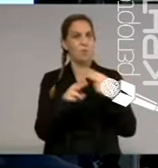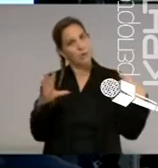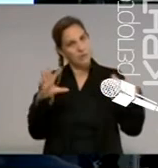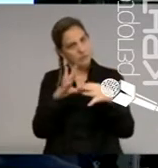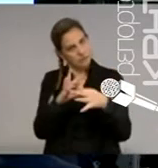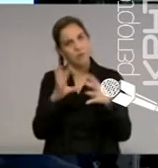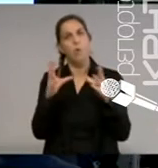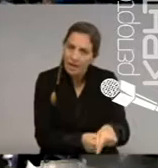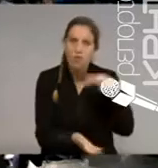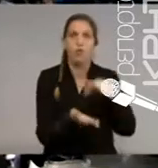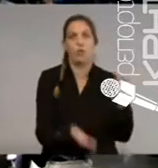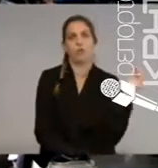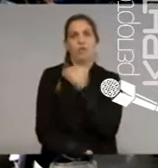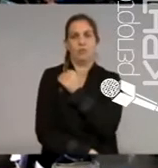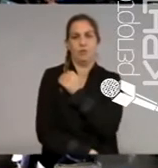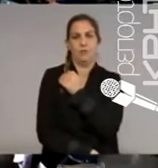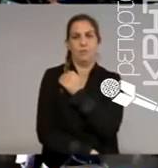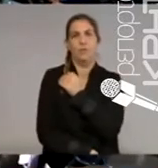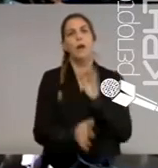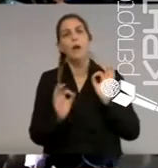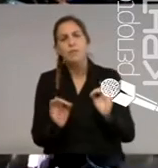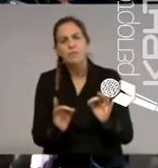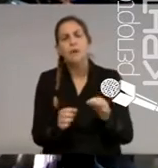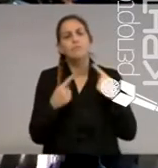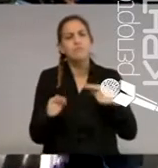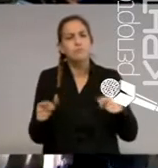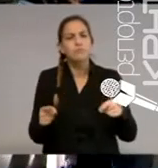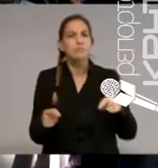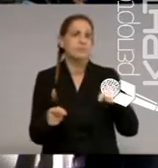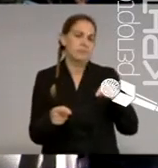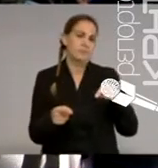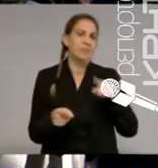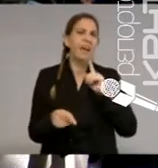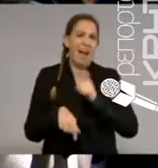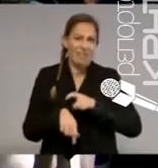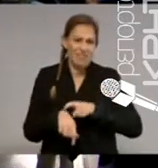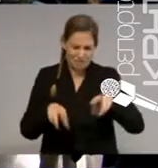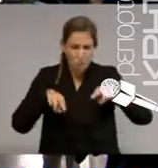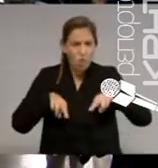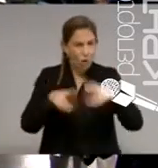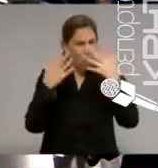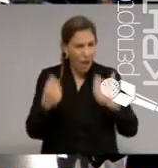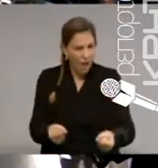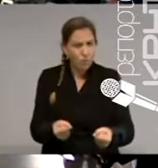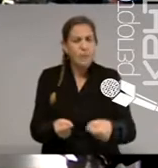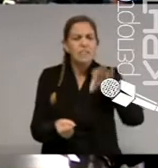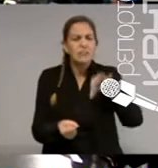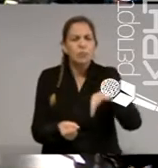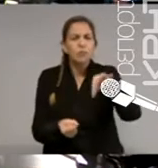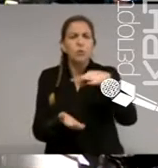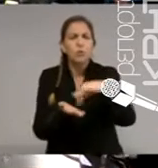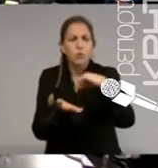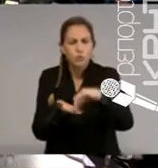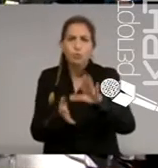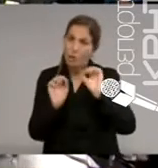οποιαδήποτε νέα πληροφορία. Πέρα όλων των επιμέρους παρεμβάσεων στο υφιστάμενο οδικό δίκτυο καθοριστικό ρόλο στο